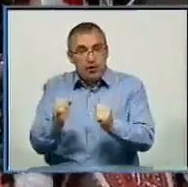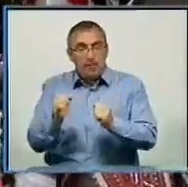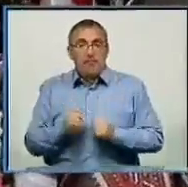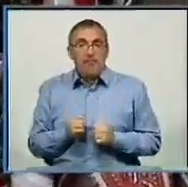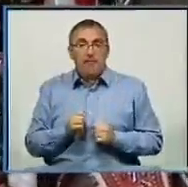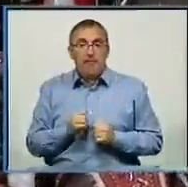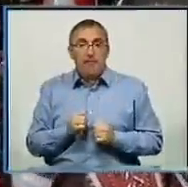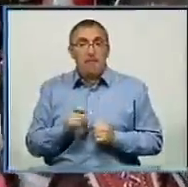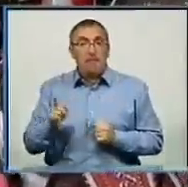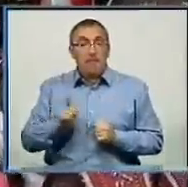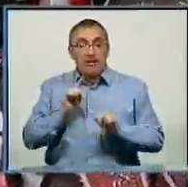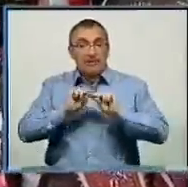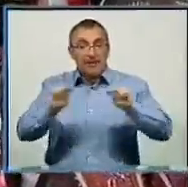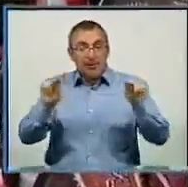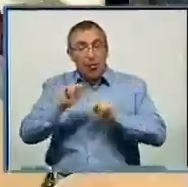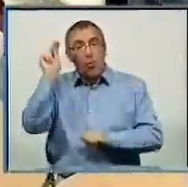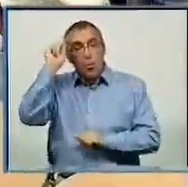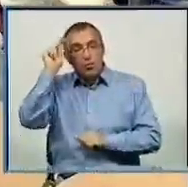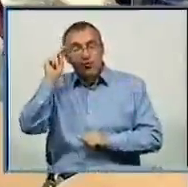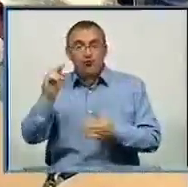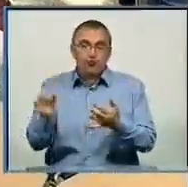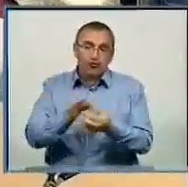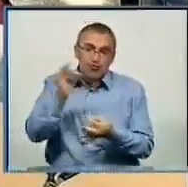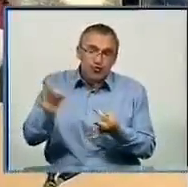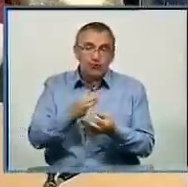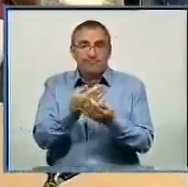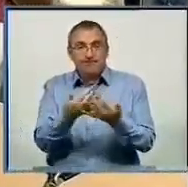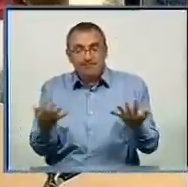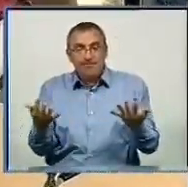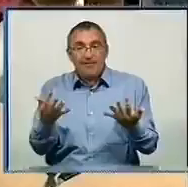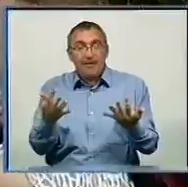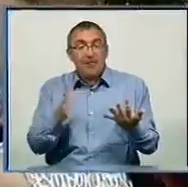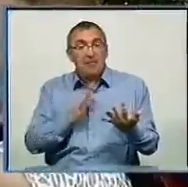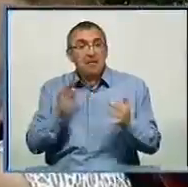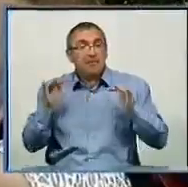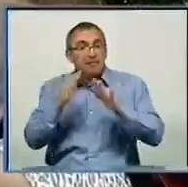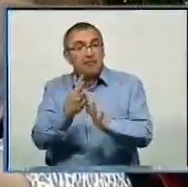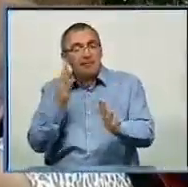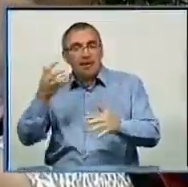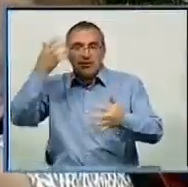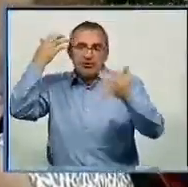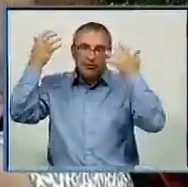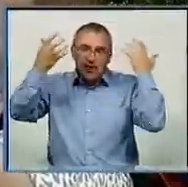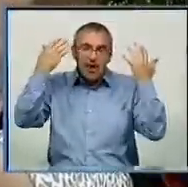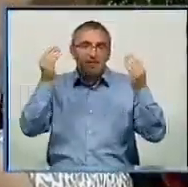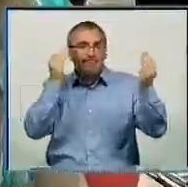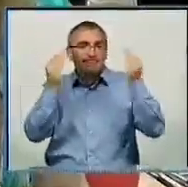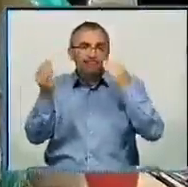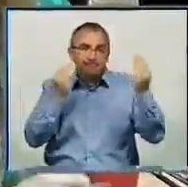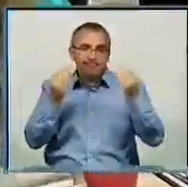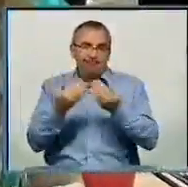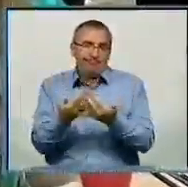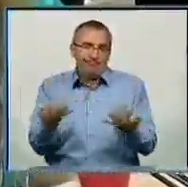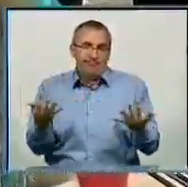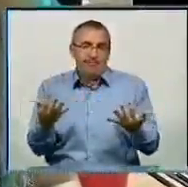Під час майстер-класів дітей вчили шити, пласти робити орігамі. Та найбільші черги вишукувалися за зачісками, макіяжем та боді-артом. Це